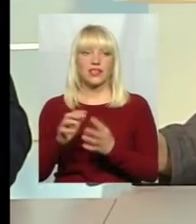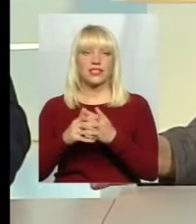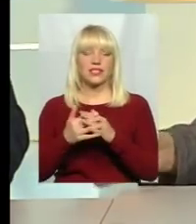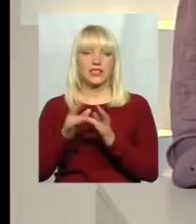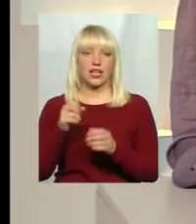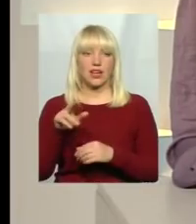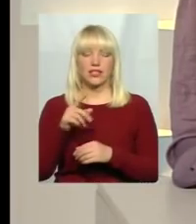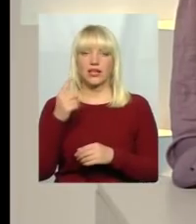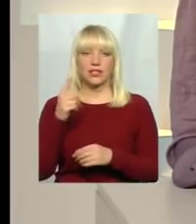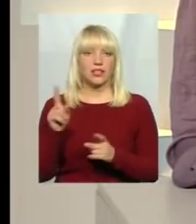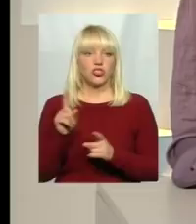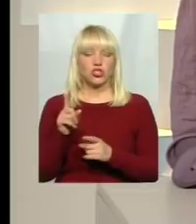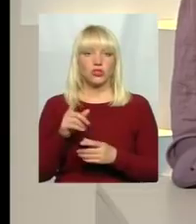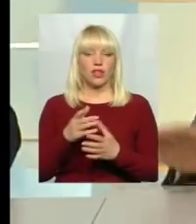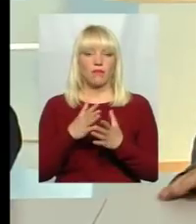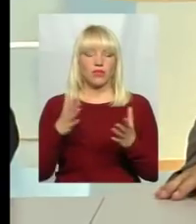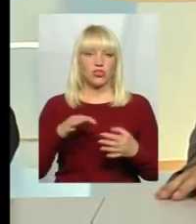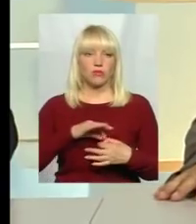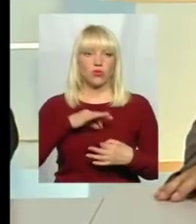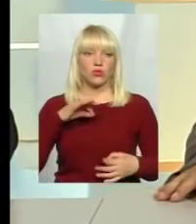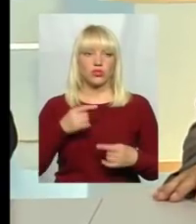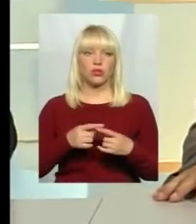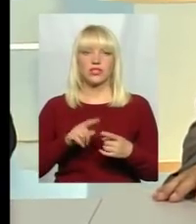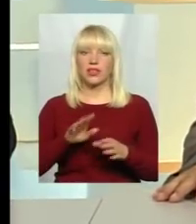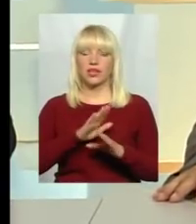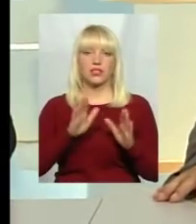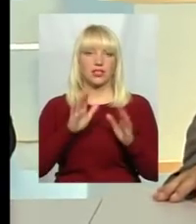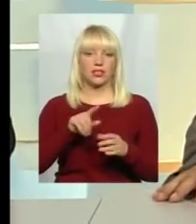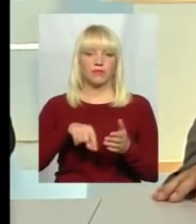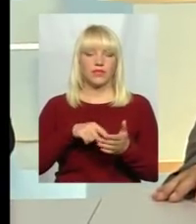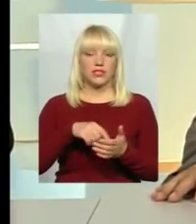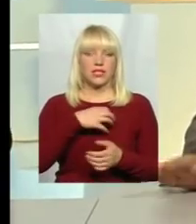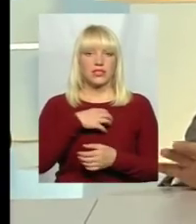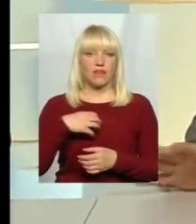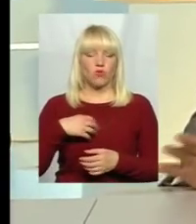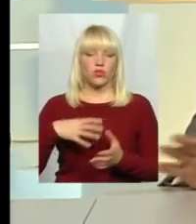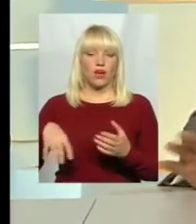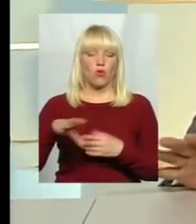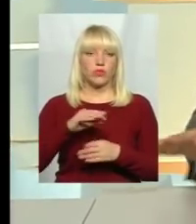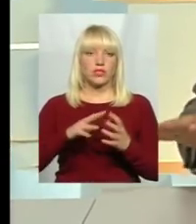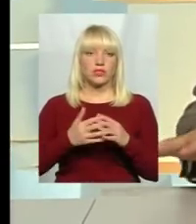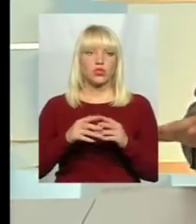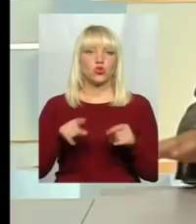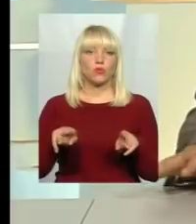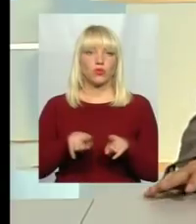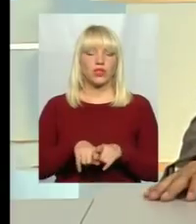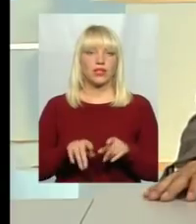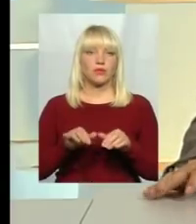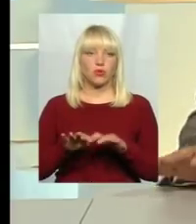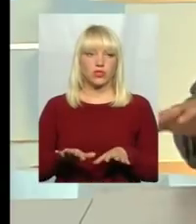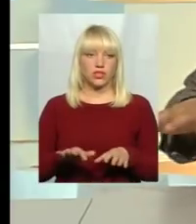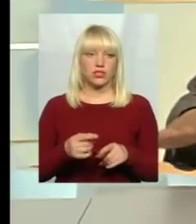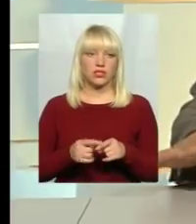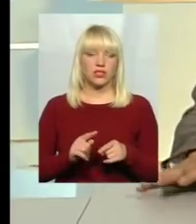треба підкреслити, найбільшим острохом, це не тільки місто Славут, а всіх сіл. Я це повторюю. Чому цей процес такий, на певному мірі,